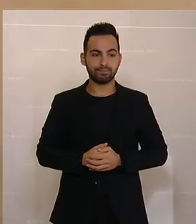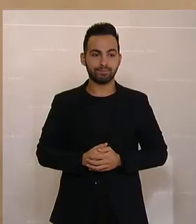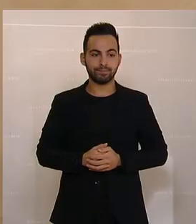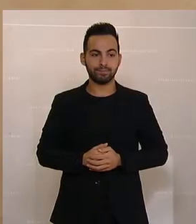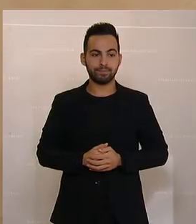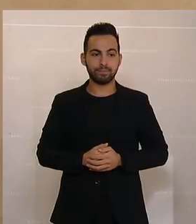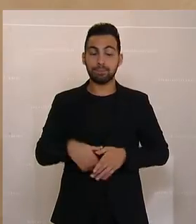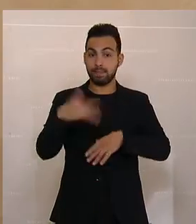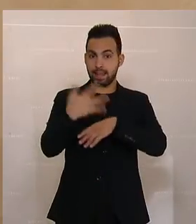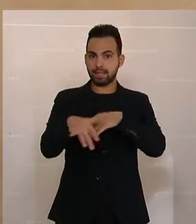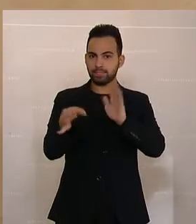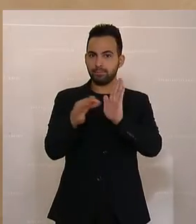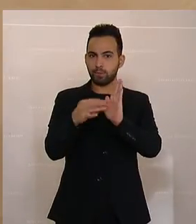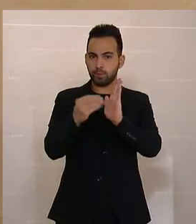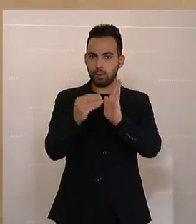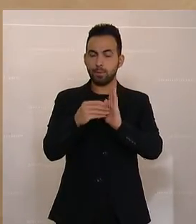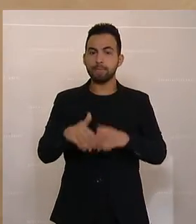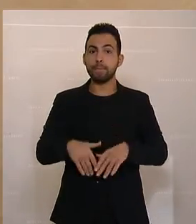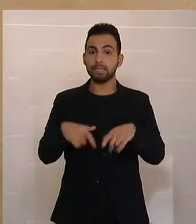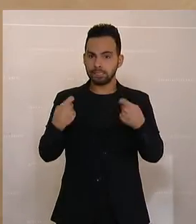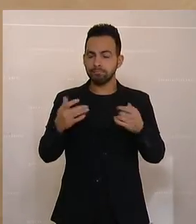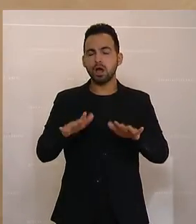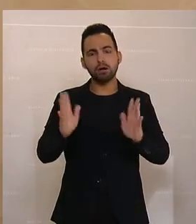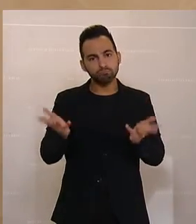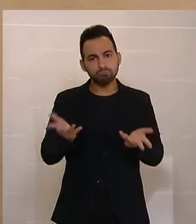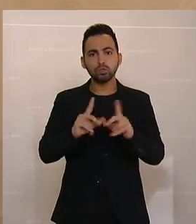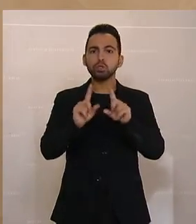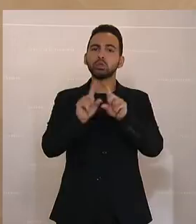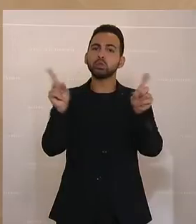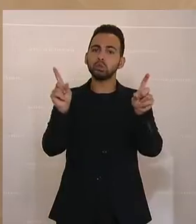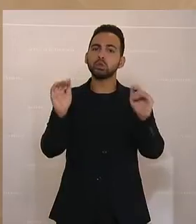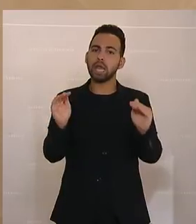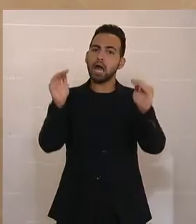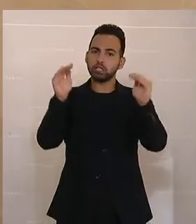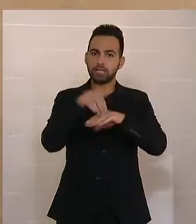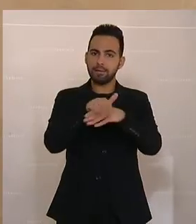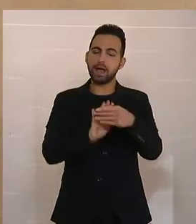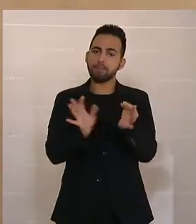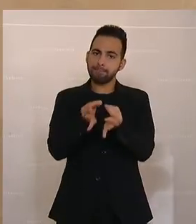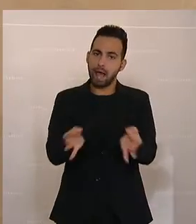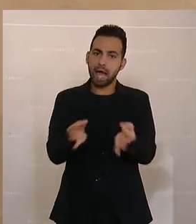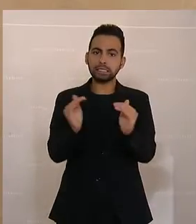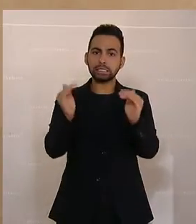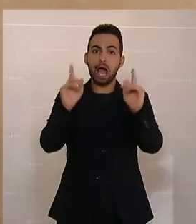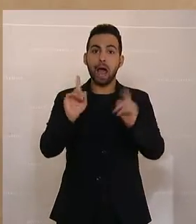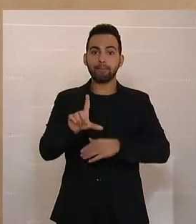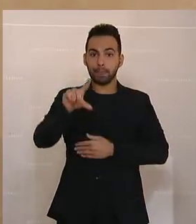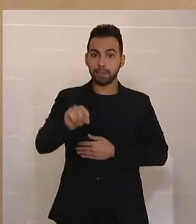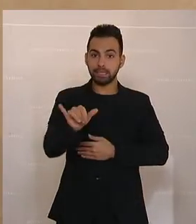Ein letzter Punkt. Es gibt einen moderaten Schuldenanstieg bei den Gemeinden, aber bei einer niedrigen